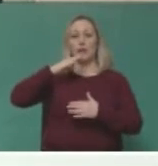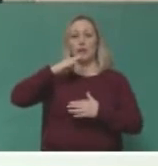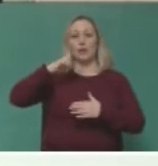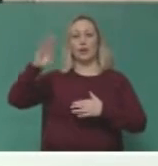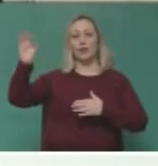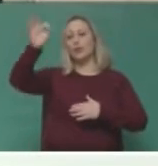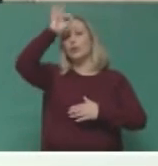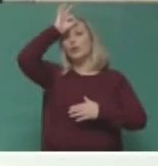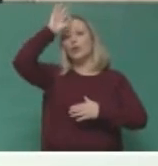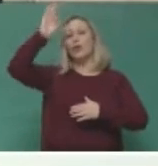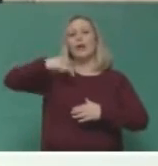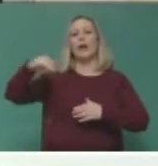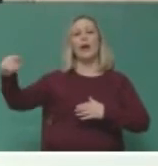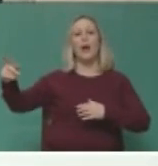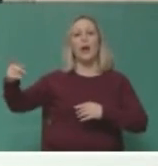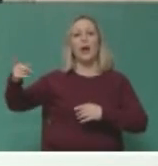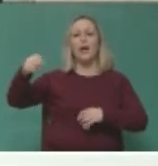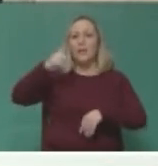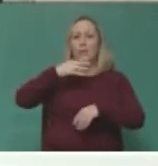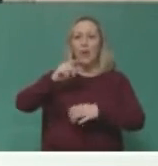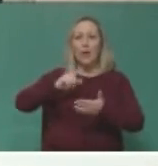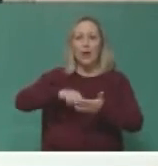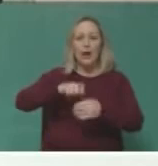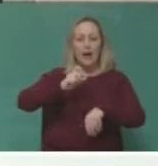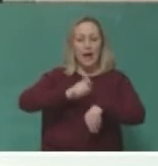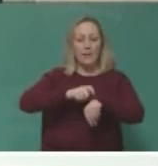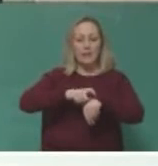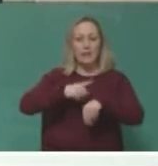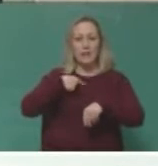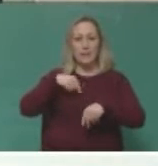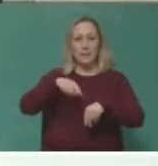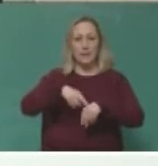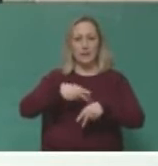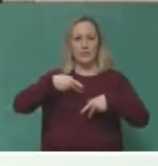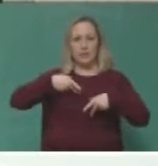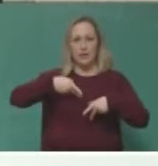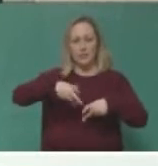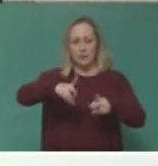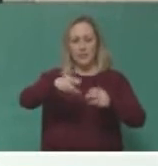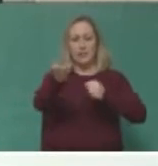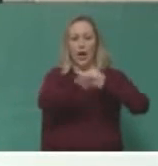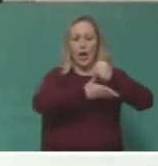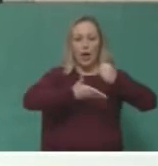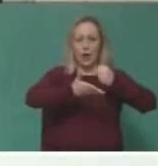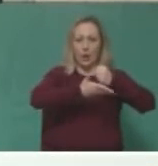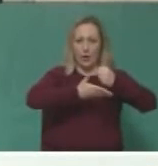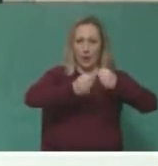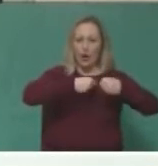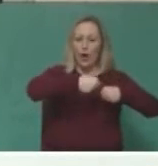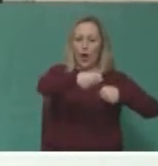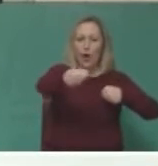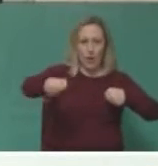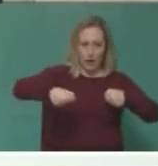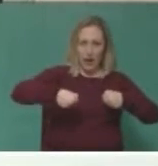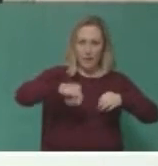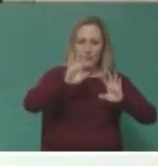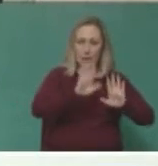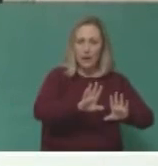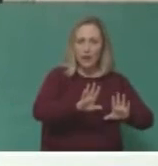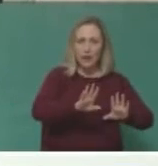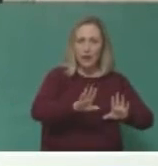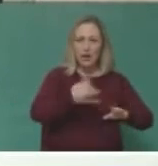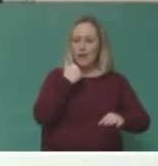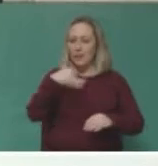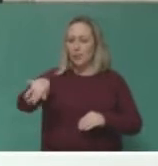απαγορεύεται η κυκλοφορία των τρακτέρ εκτός τέτοιου, εκτός των χωραφιών δεν μπορείς να κάνει κανένα παρέλαση στη ζυμισκή των